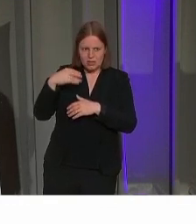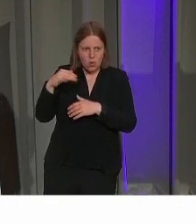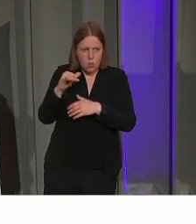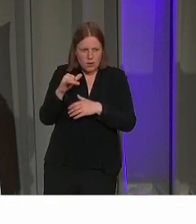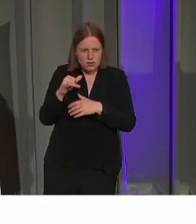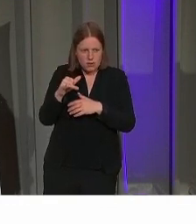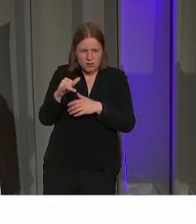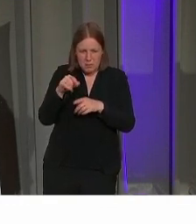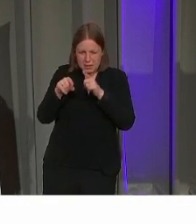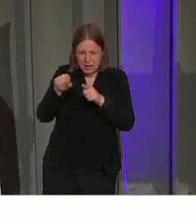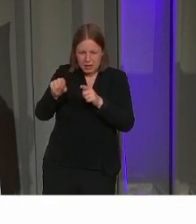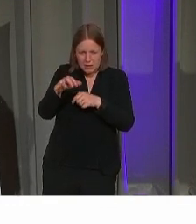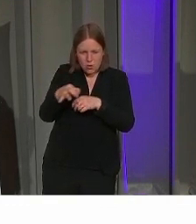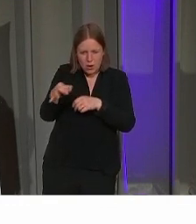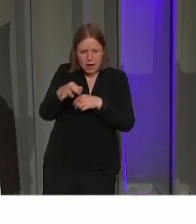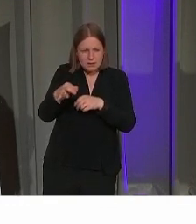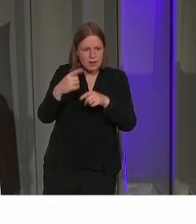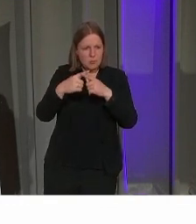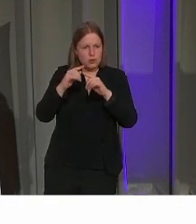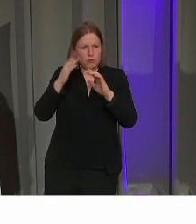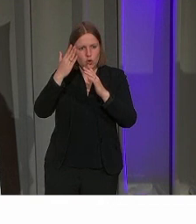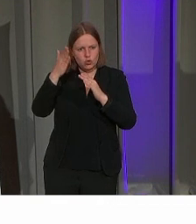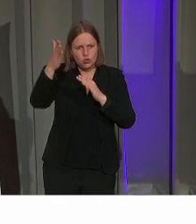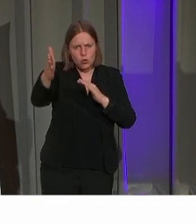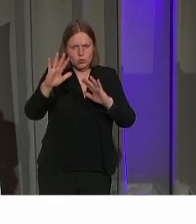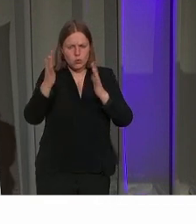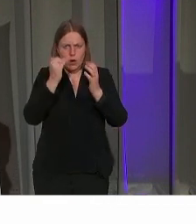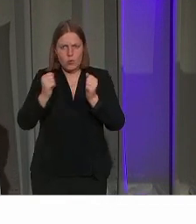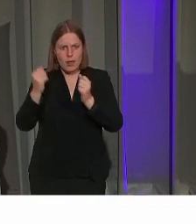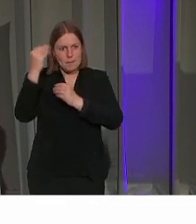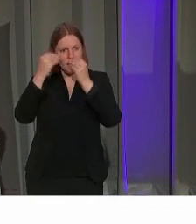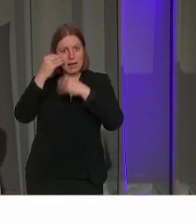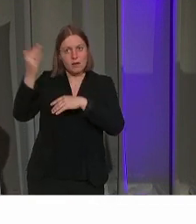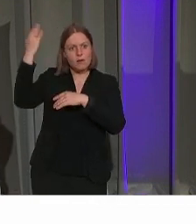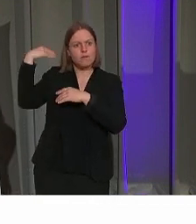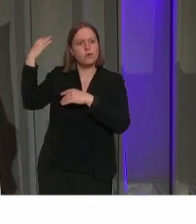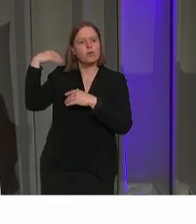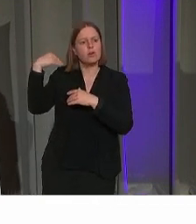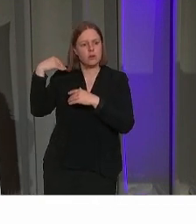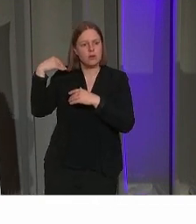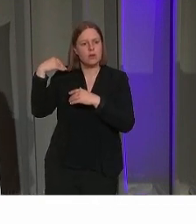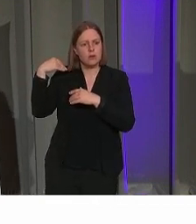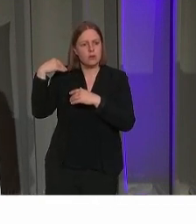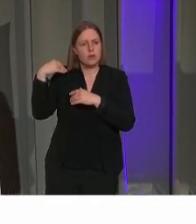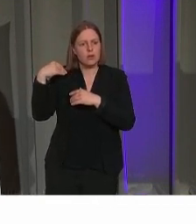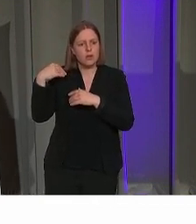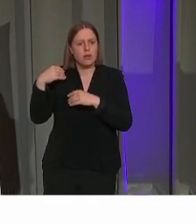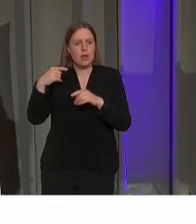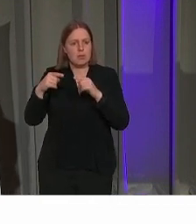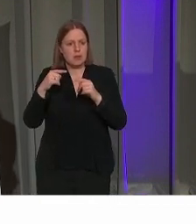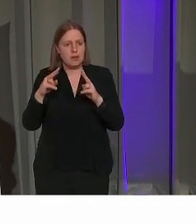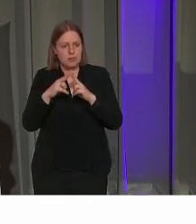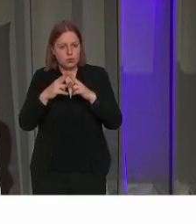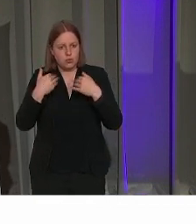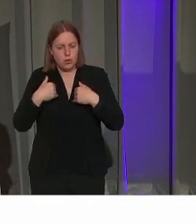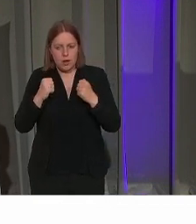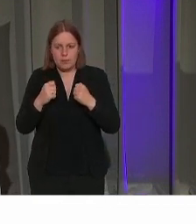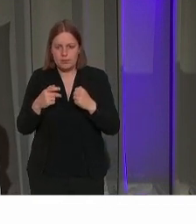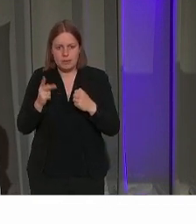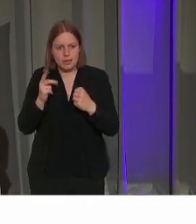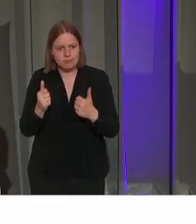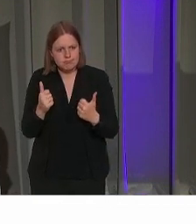En welke lessen dat we daar ook naar de toekomst toe uit kunnen leren. En dat we daar zowel als bezoeker als als samenleving een stukje sterker kunnen